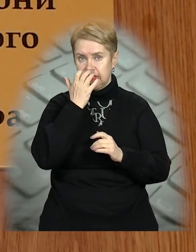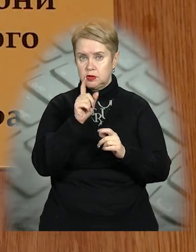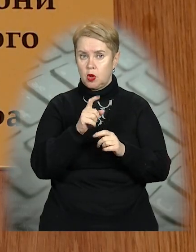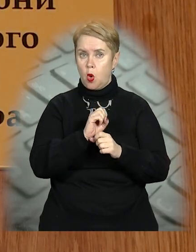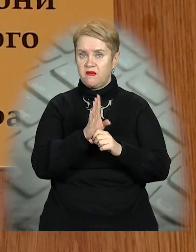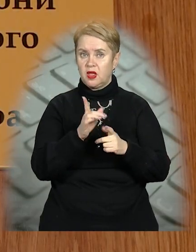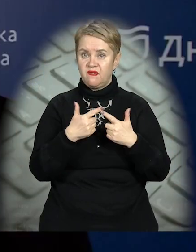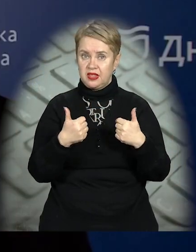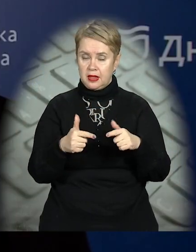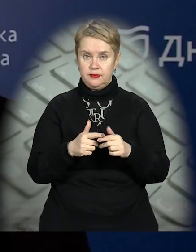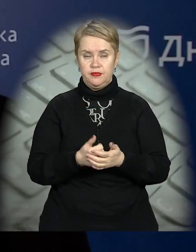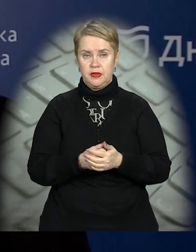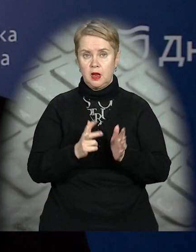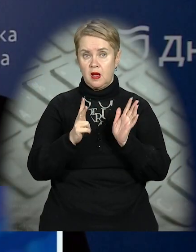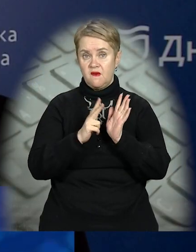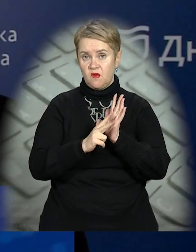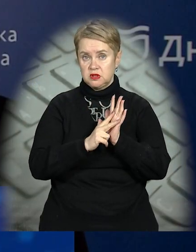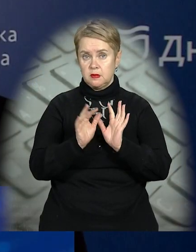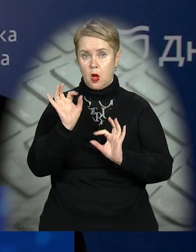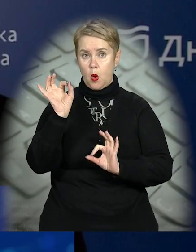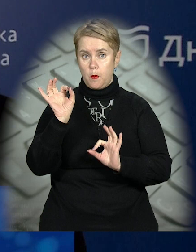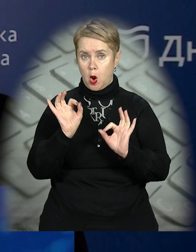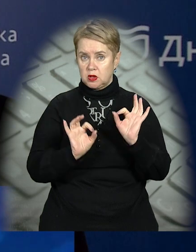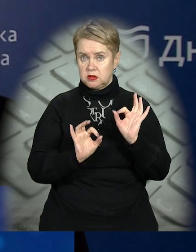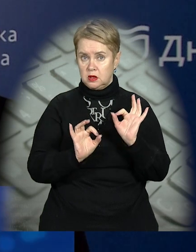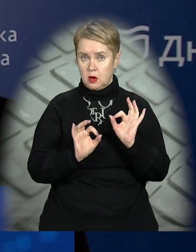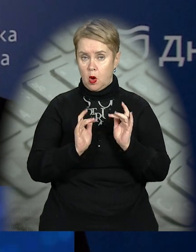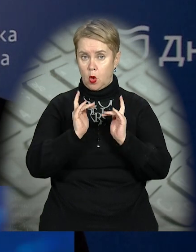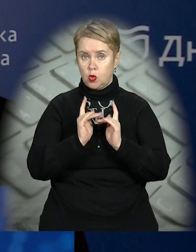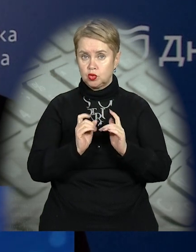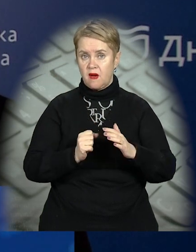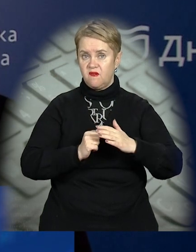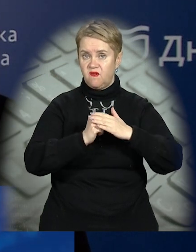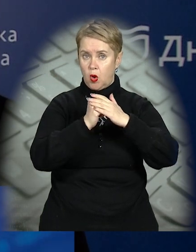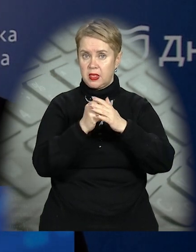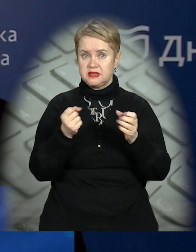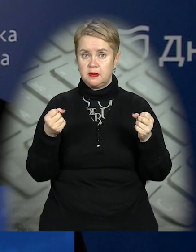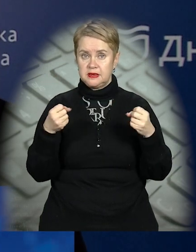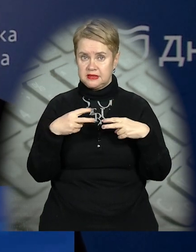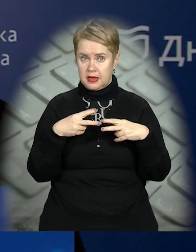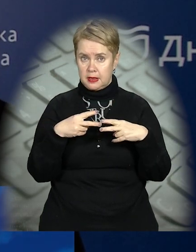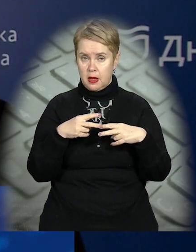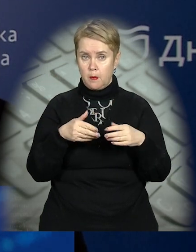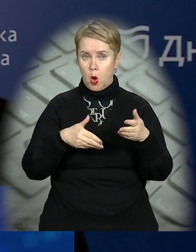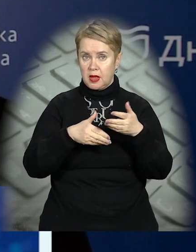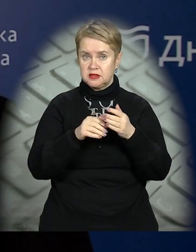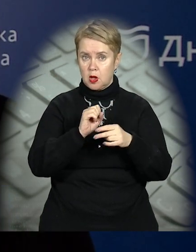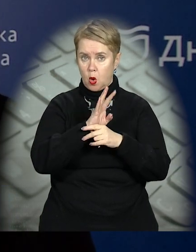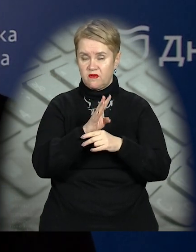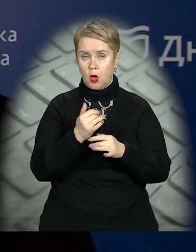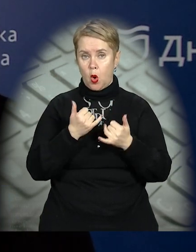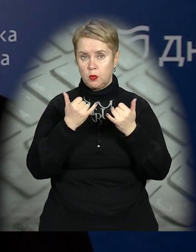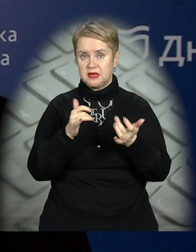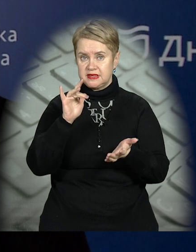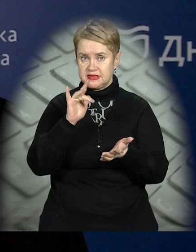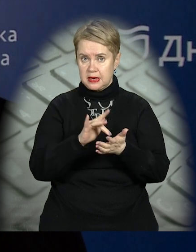ковідних відділеннях. 80% коечного фонду спеціалізовано під показання ковід обезпечено